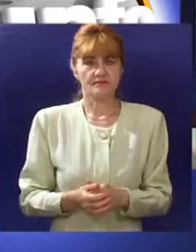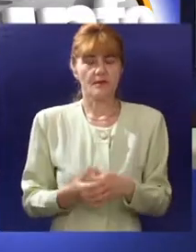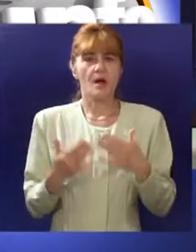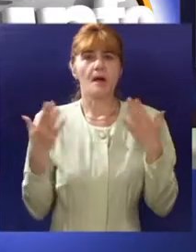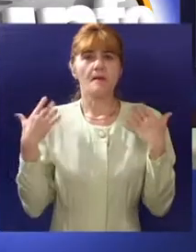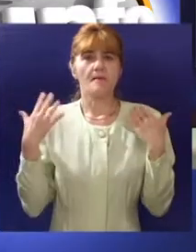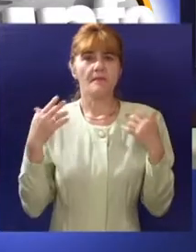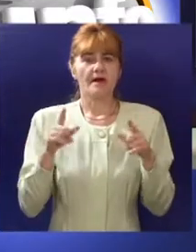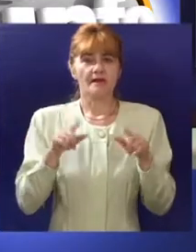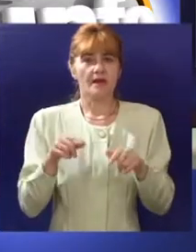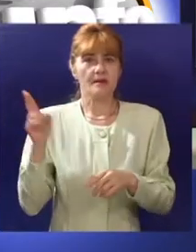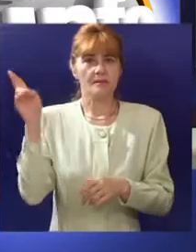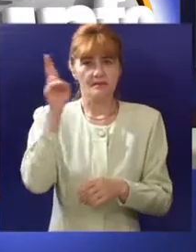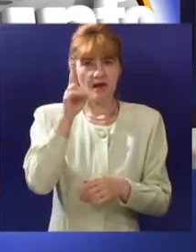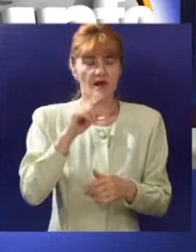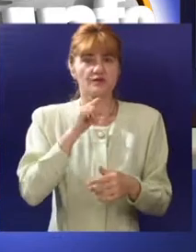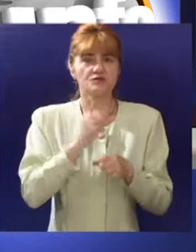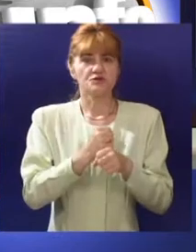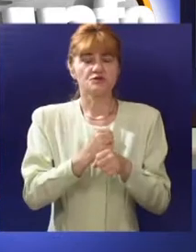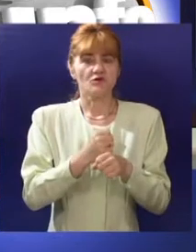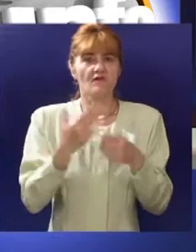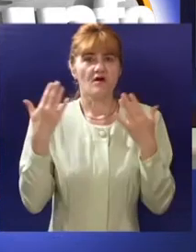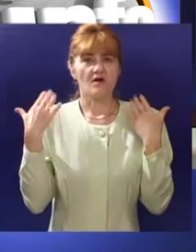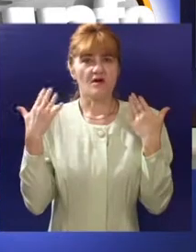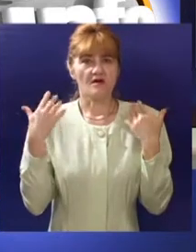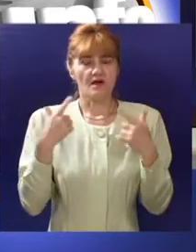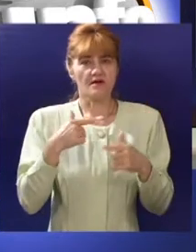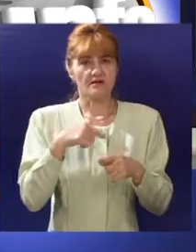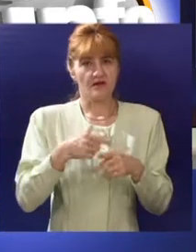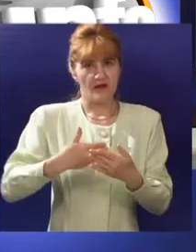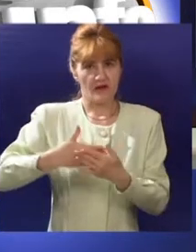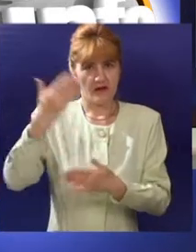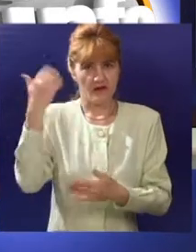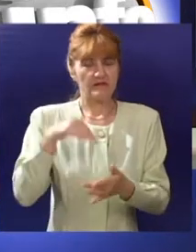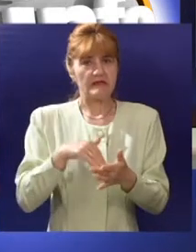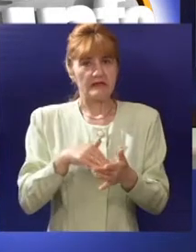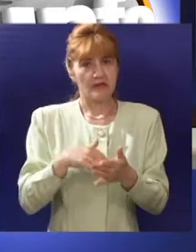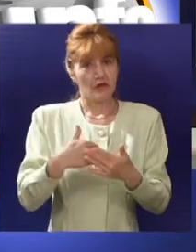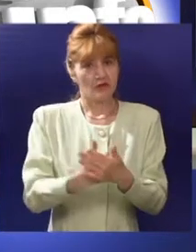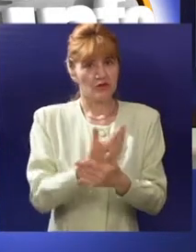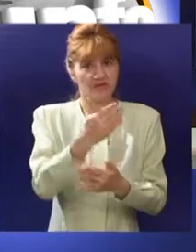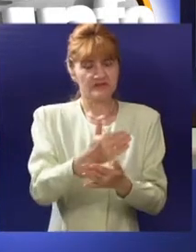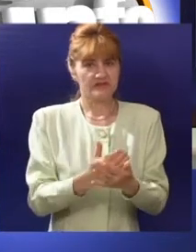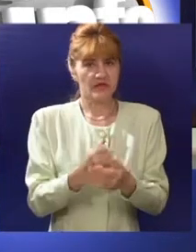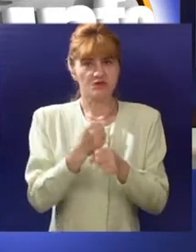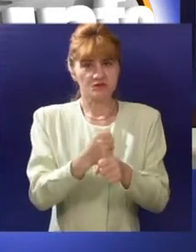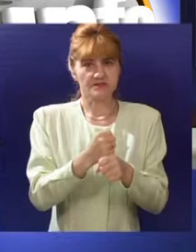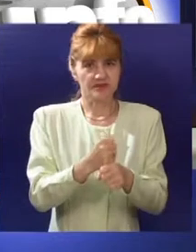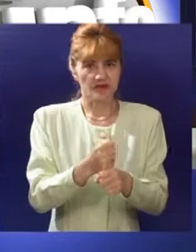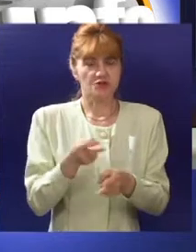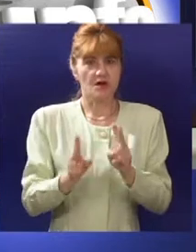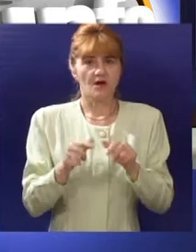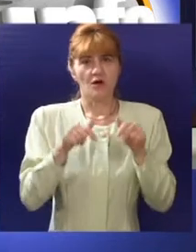Park Prirode Palić koji se nalazi pod zaštitom grada uskoro bi trebalo da se nađe pod novim režimom zaštite. Reč je o reviziji